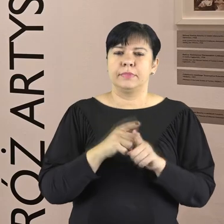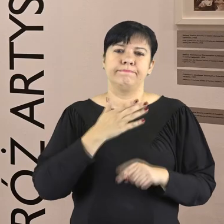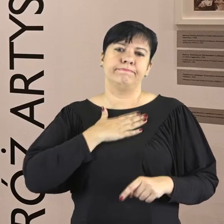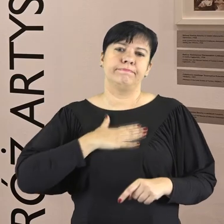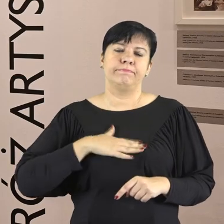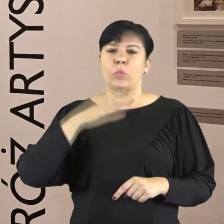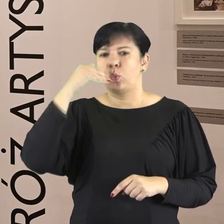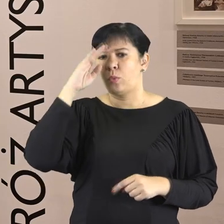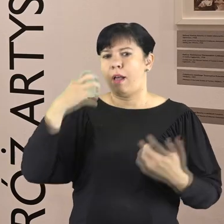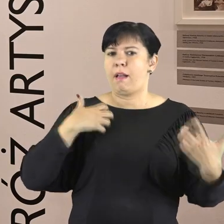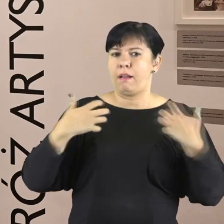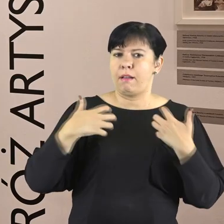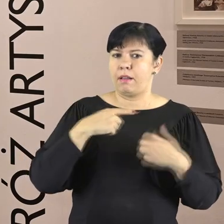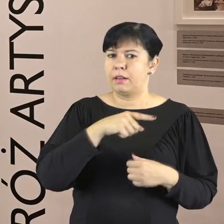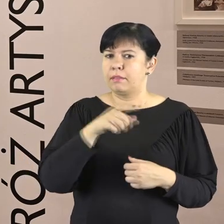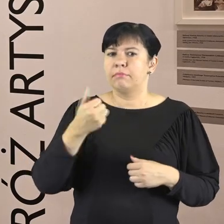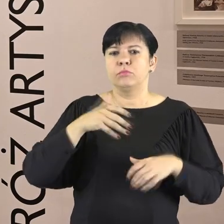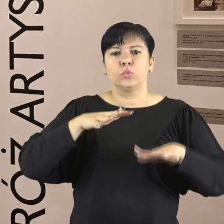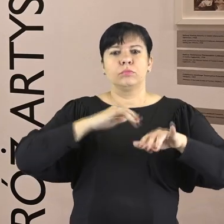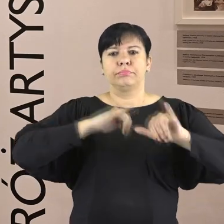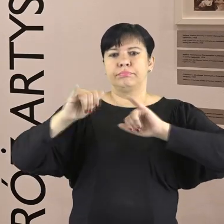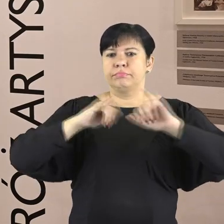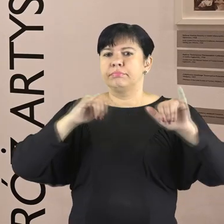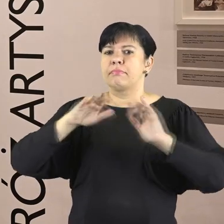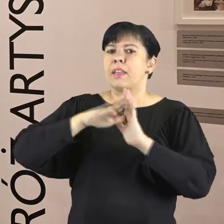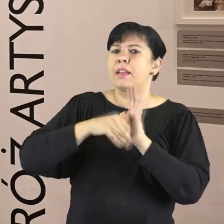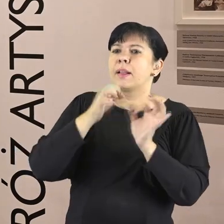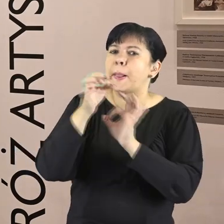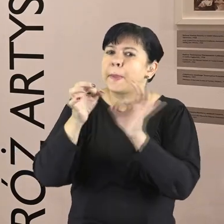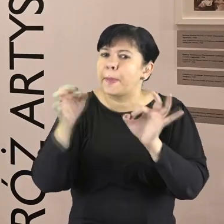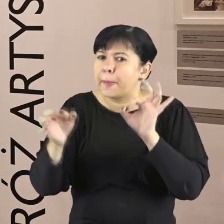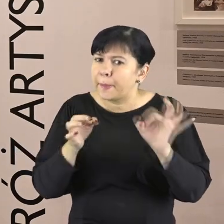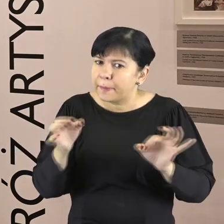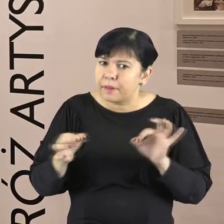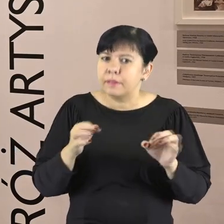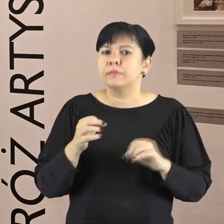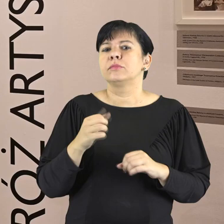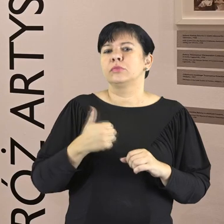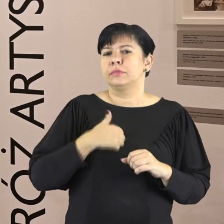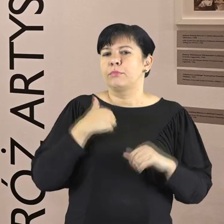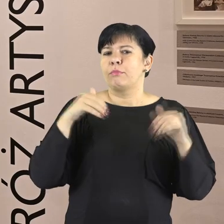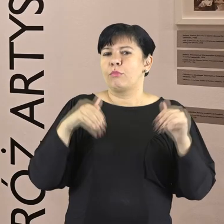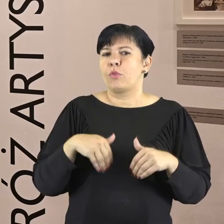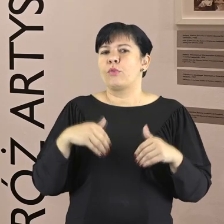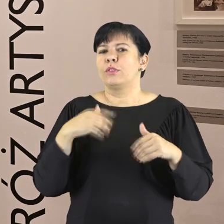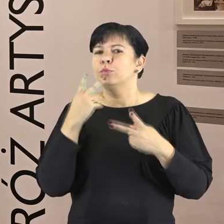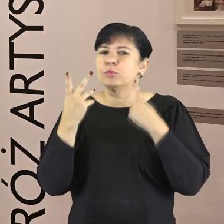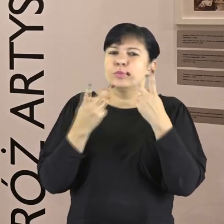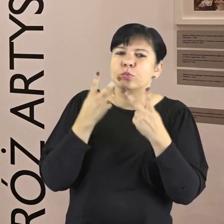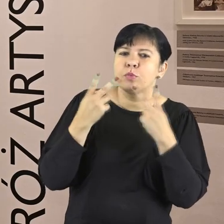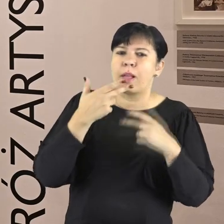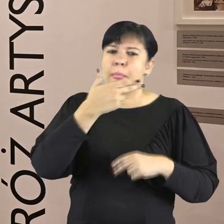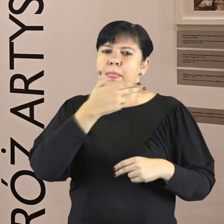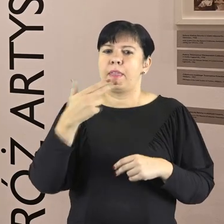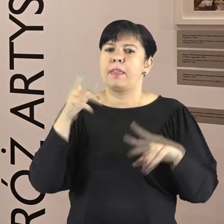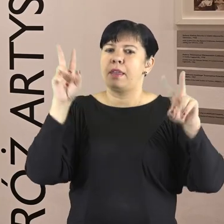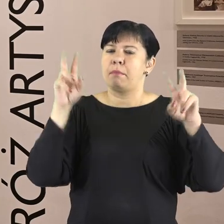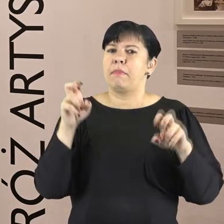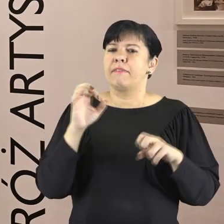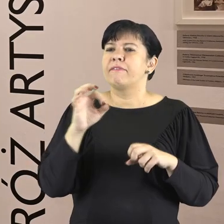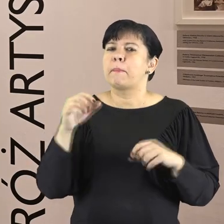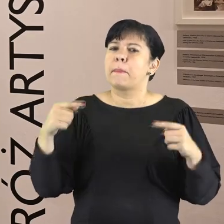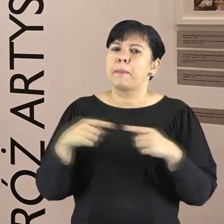inspirowały również łódzkich artystów. Wielokrotnie wyjeżdżali oni do podmińskich miejscowości, tam szukając